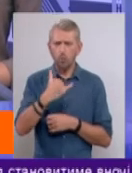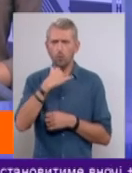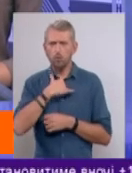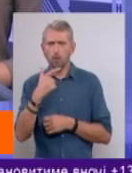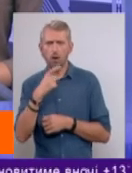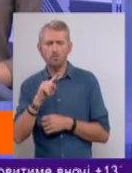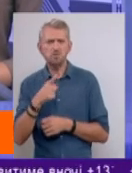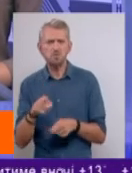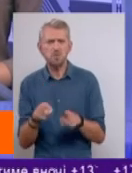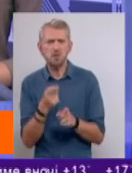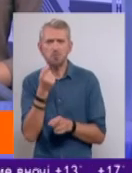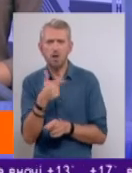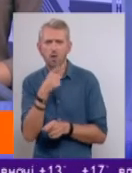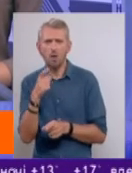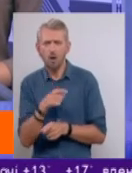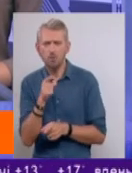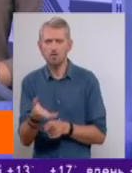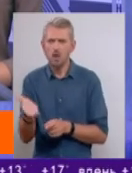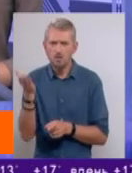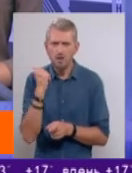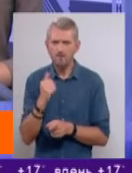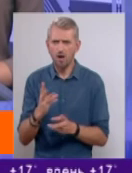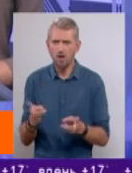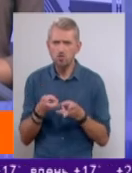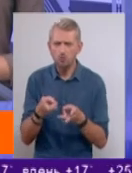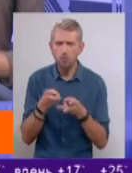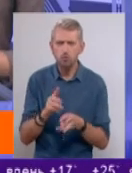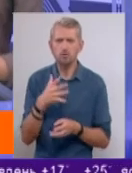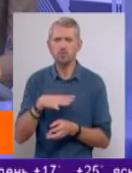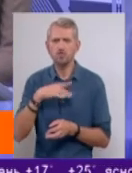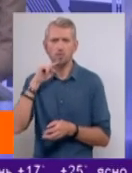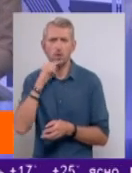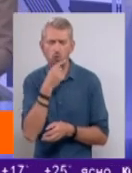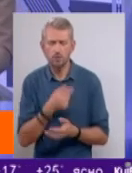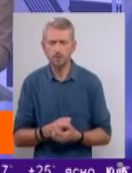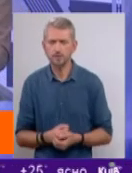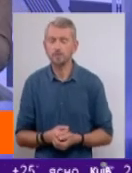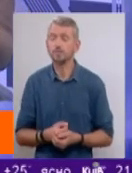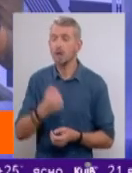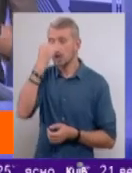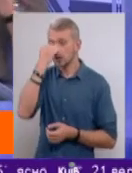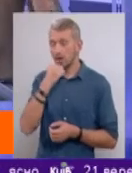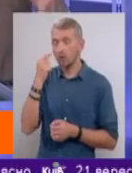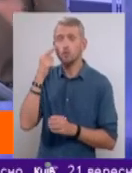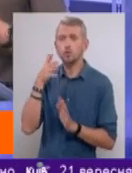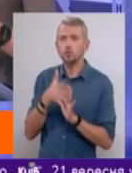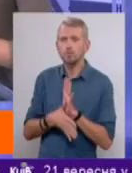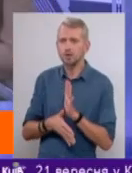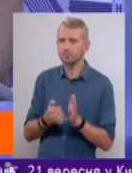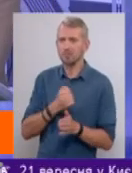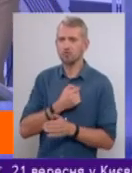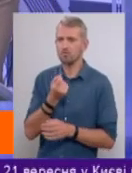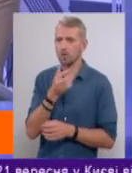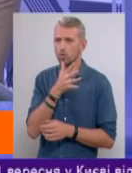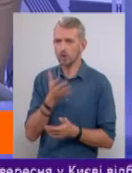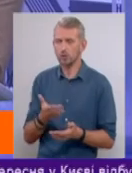говорять, ти чого так мало гадать? Ти давай, попіш, шо ти економіст? Дякую. Ми зрозуміли, в нас, на жаль, не